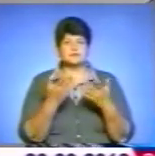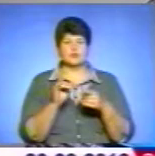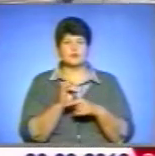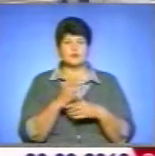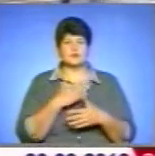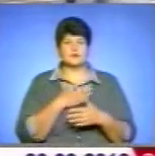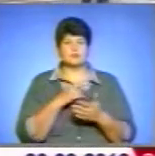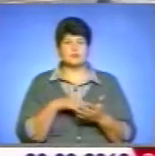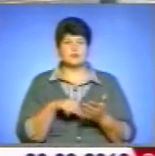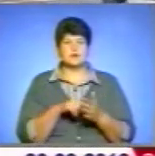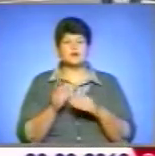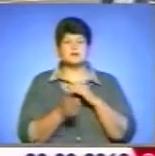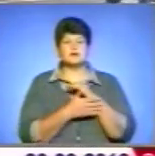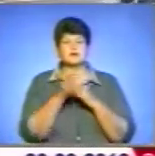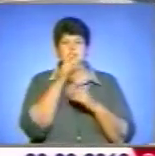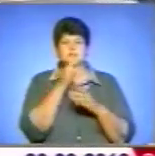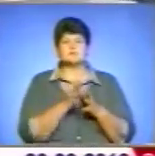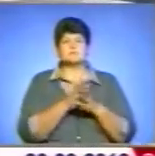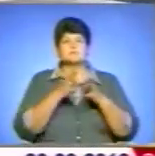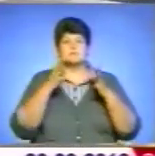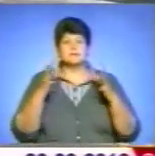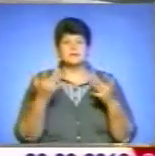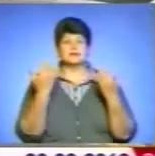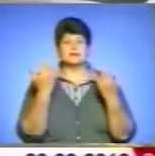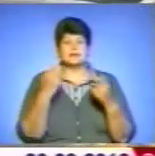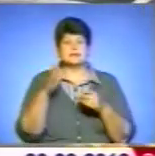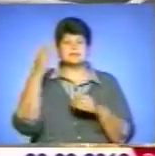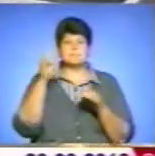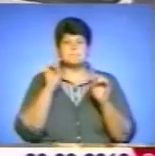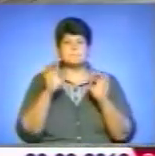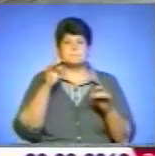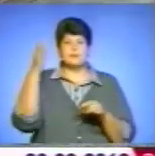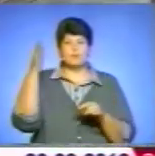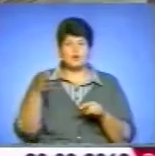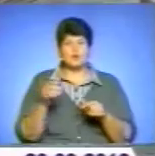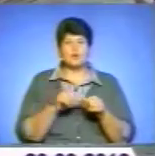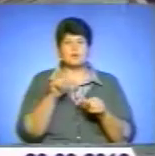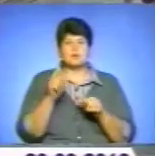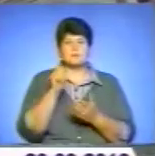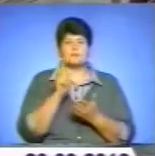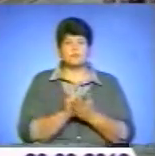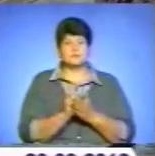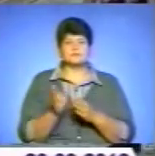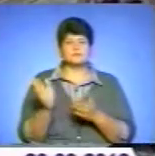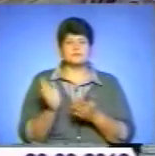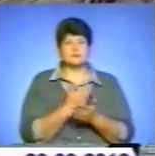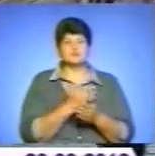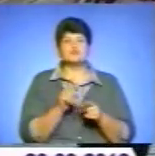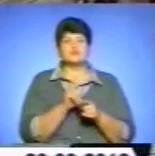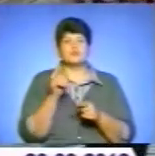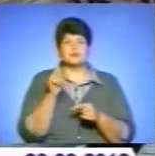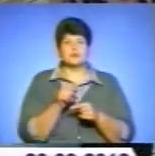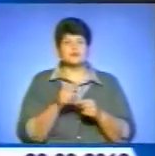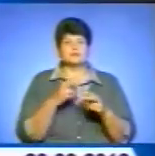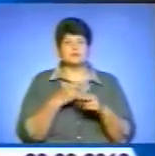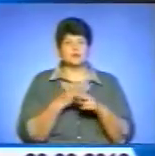нашого міста. Останнім часом значно зросла кількість білбордів. Деякі з них повинні демонтувати тільки через те, що вони пошкоджують комунікації.